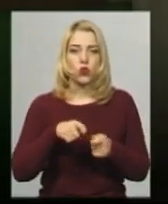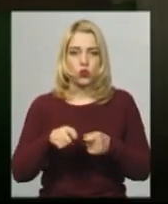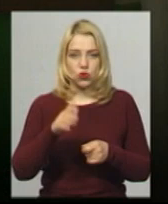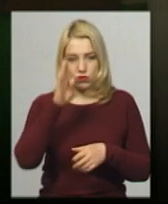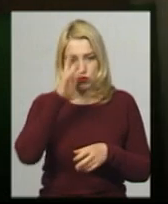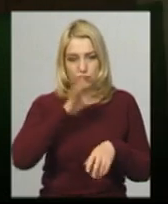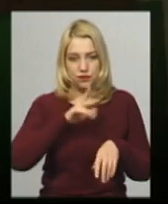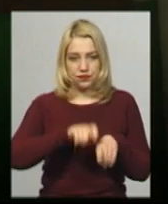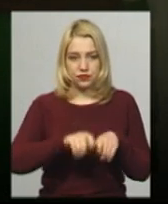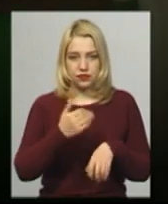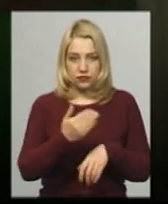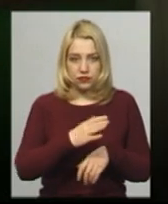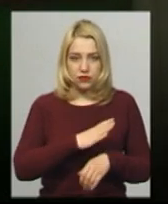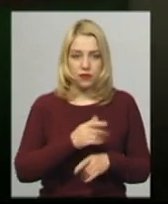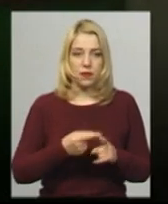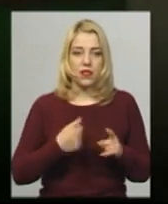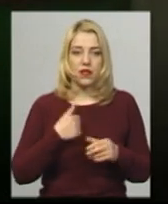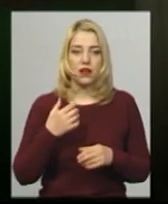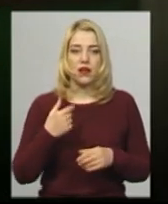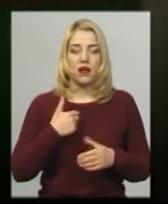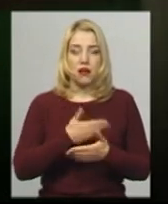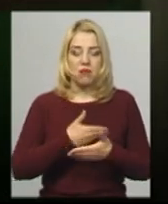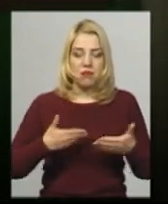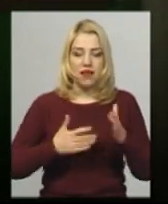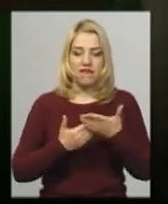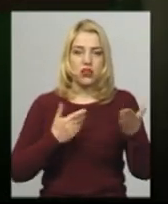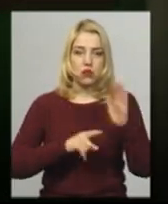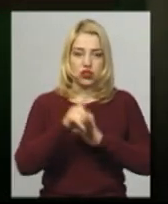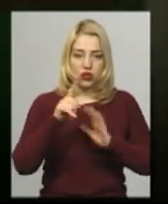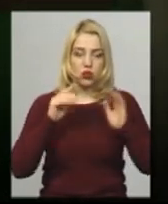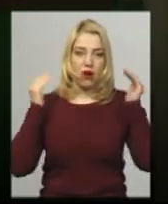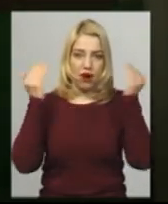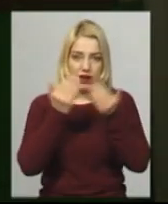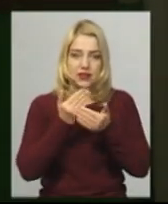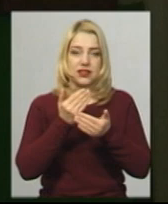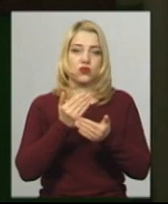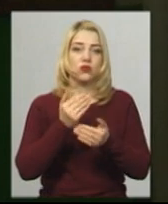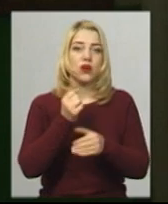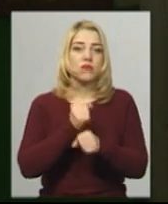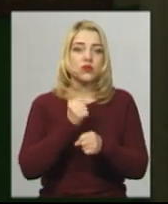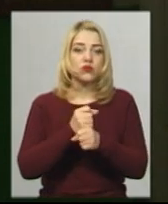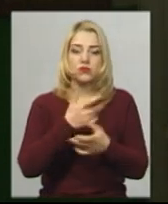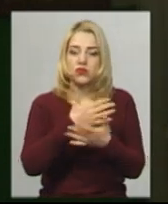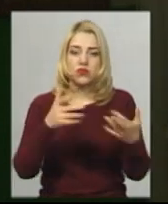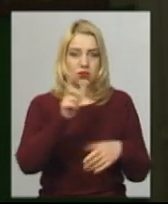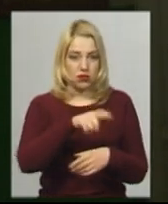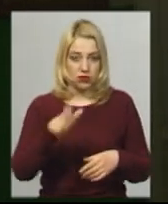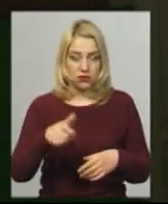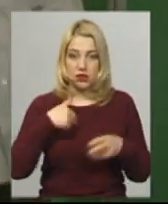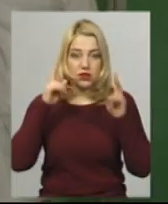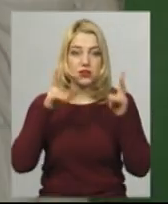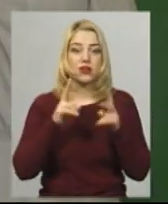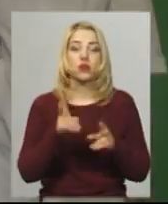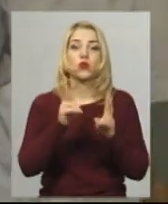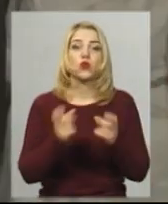цей тест в тому, що ми від початку карантину спрацюємо людьми, і ми не знаємо, хто звідки приїхав. Різні люди бувають, тому що ніхто нам не